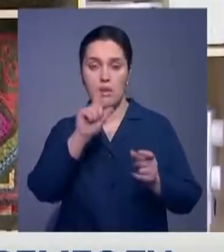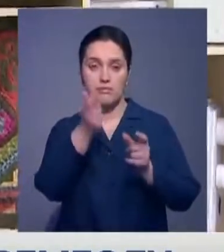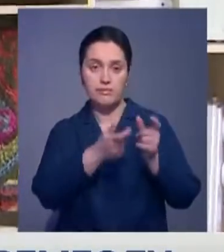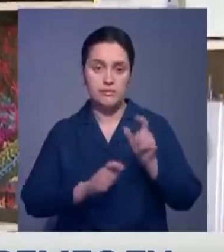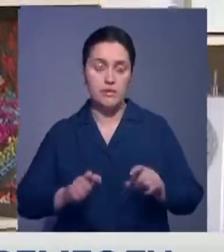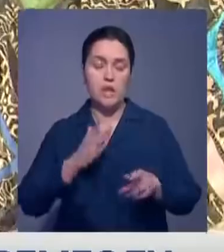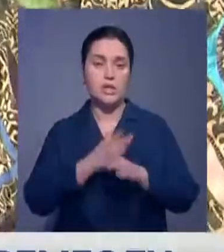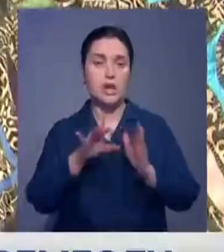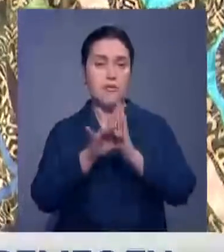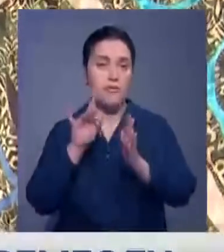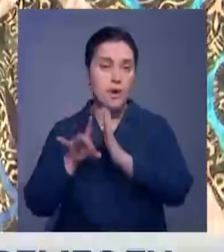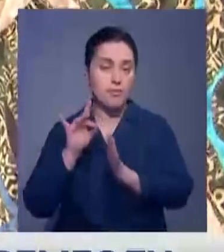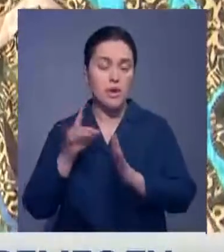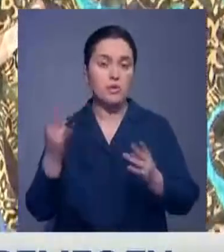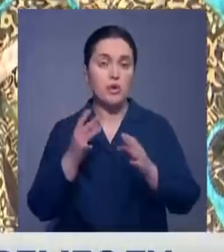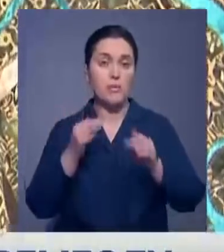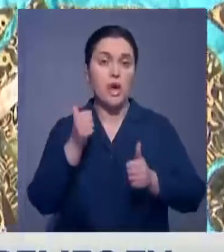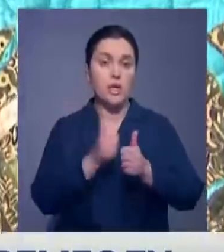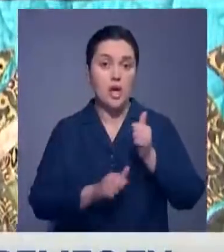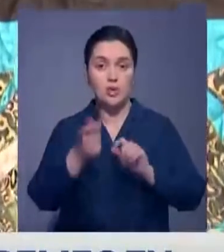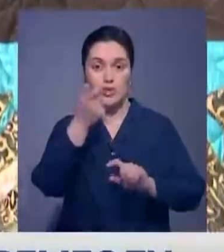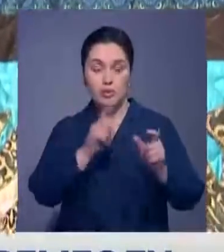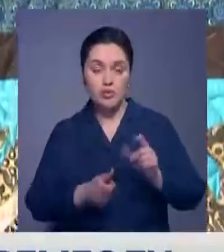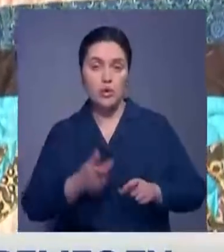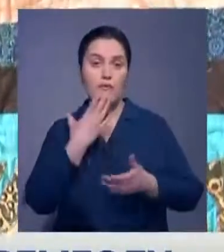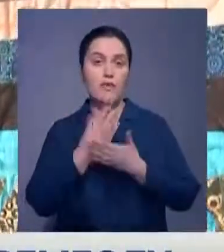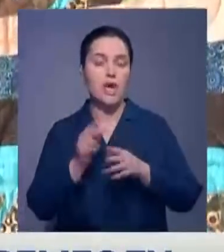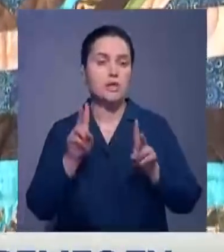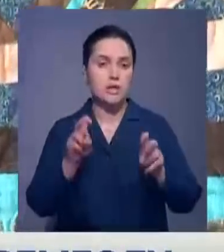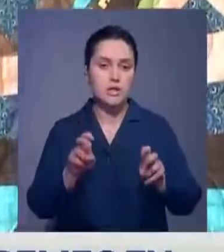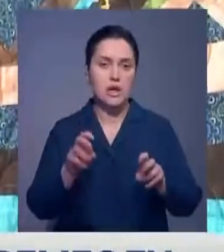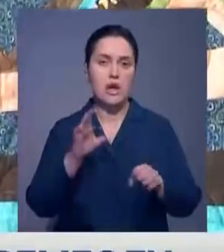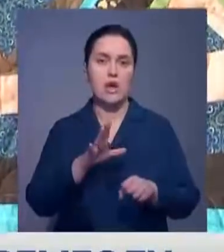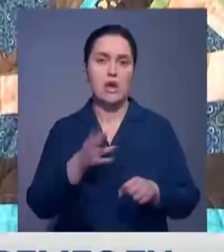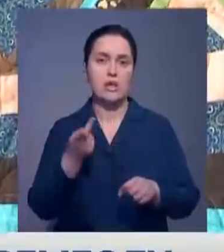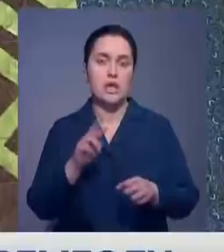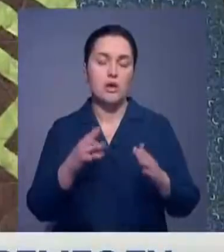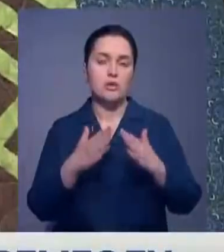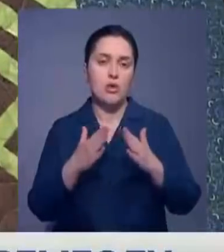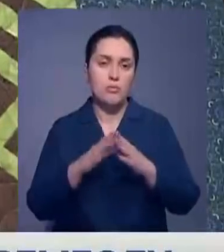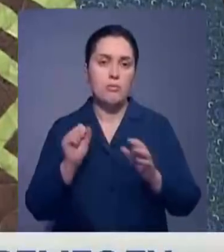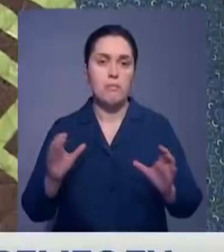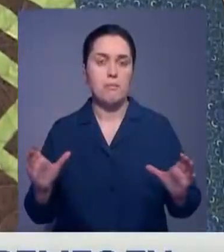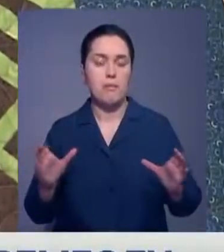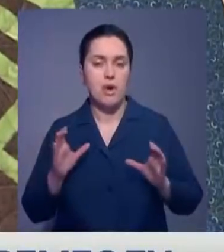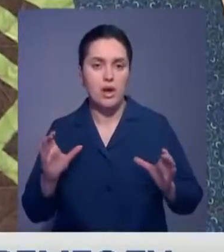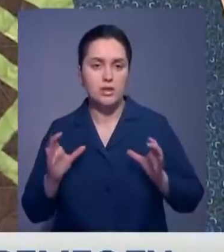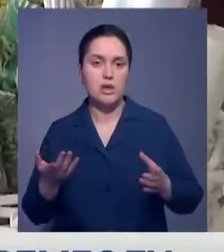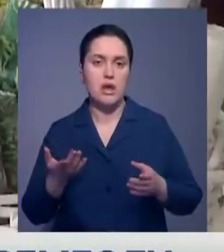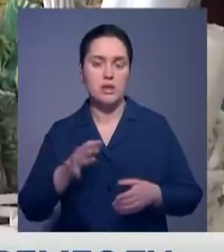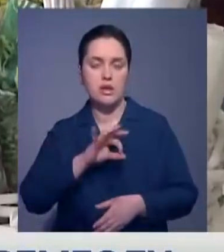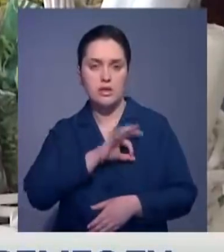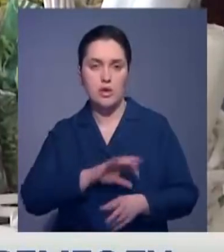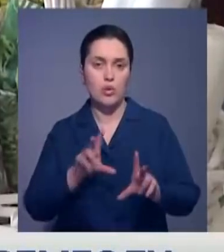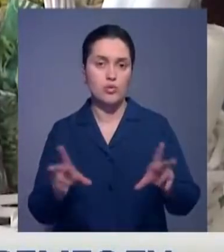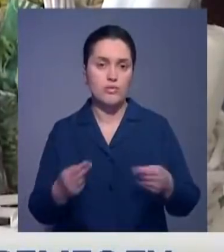рукодельница, выбирать с умом. У каждого узора свое значение. Какой-то может принести в дом баланс, достаток и успех, а какой-то горе. Да и